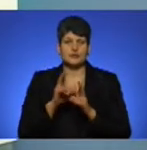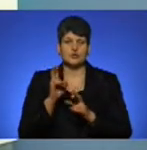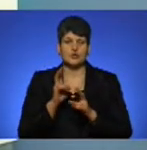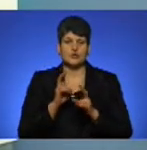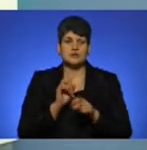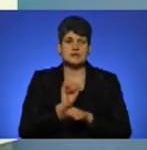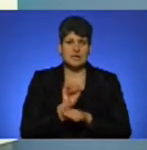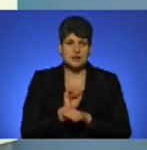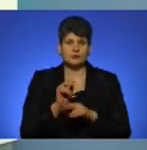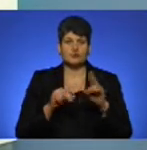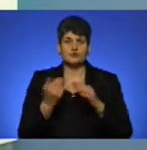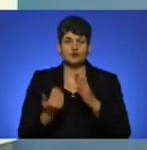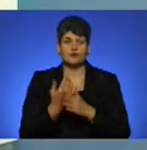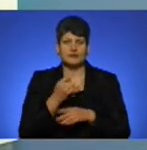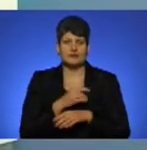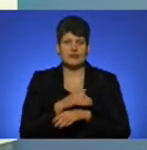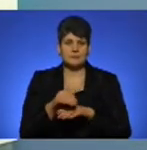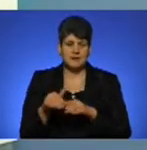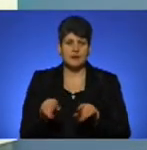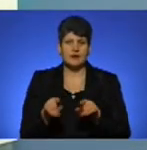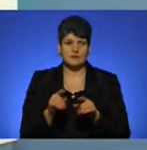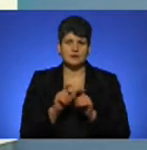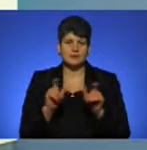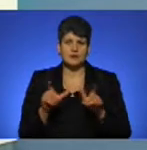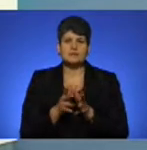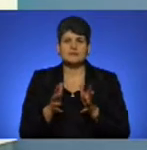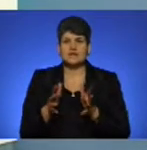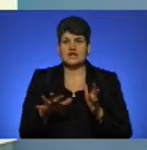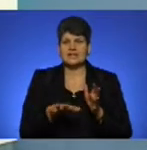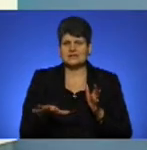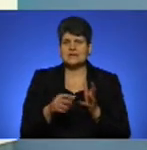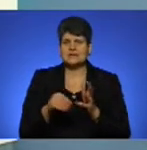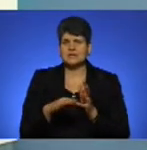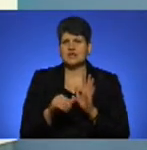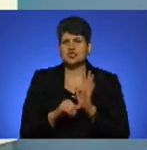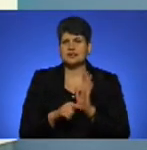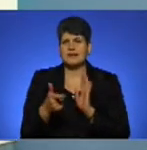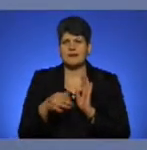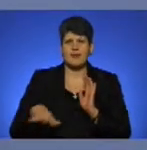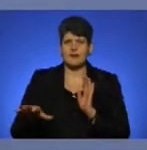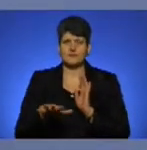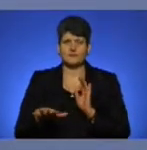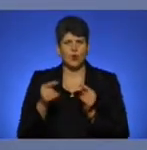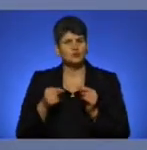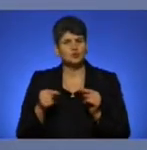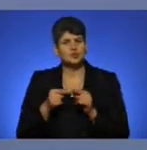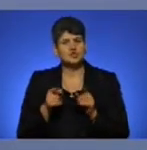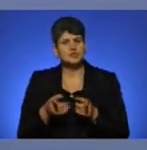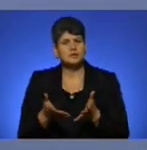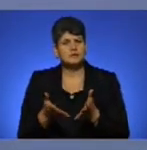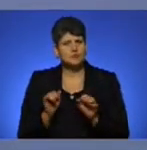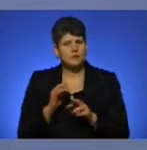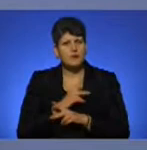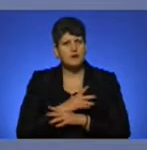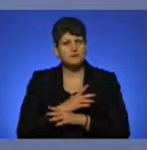терміналу і збільшення території, тобто збільшення землі, здається, на 60 гектарів. Уточніть, якщо, можливо, я помиляюся.